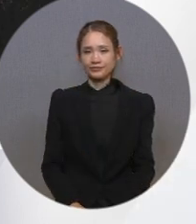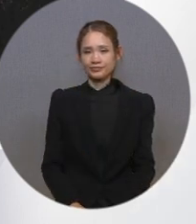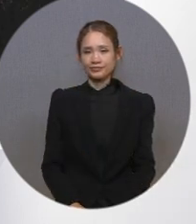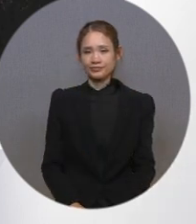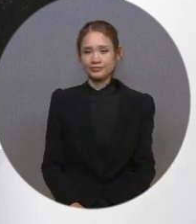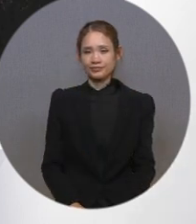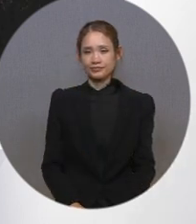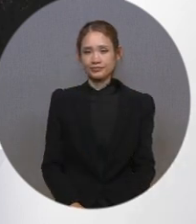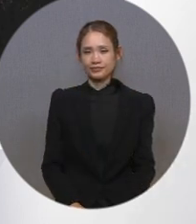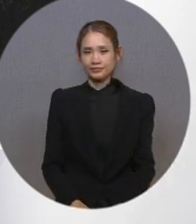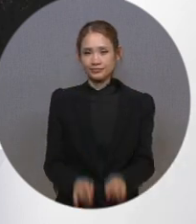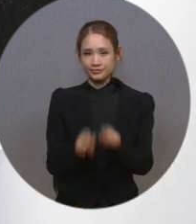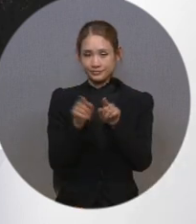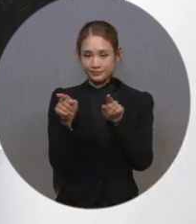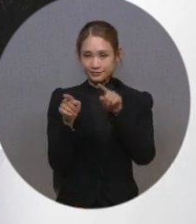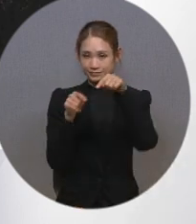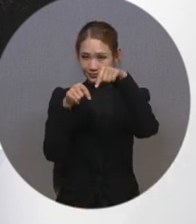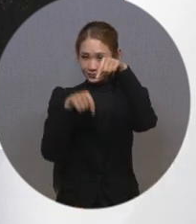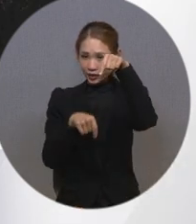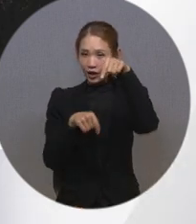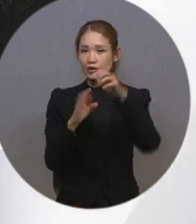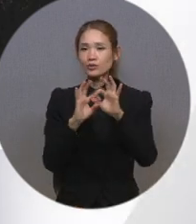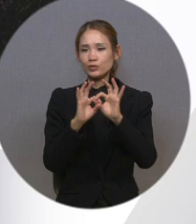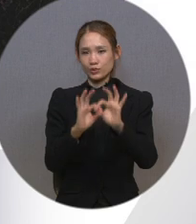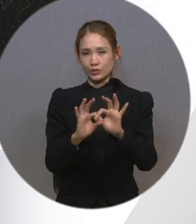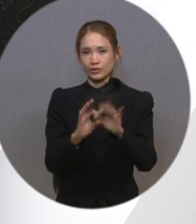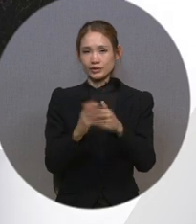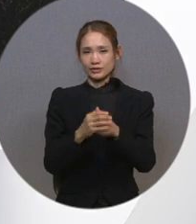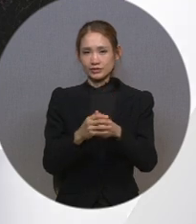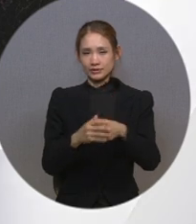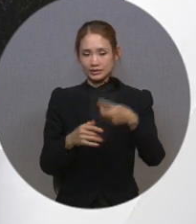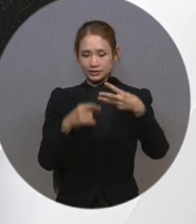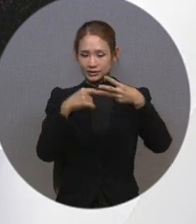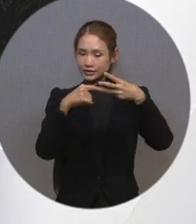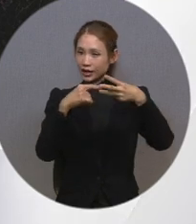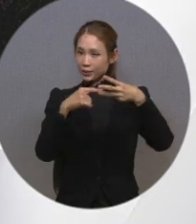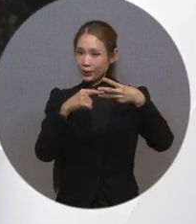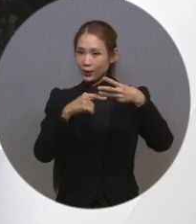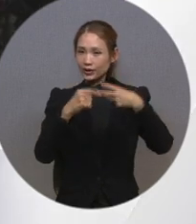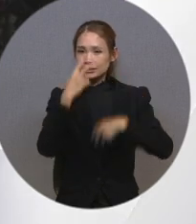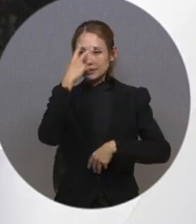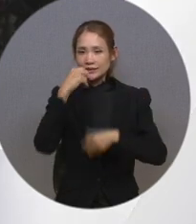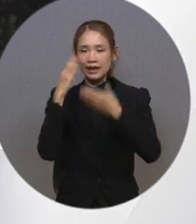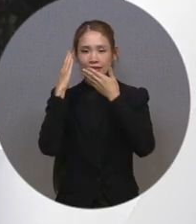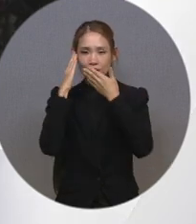다시 방향키를 이용해 세 번째 위치한 시각 청각 장애인 설정에서